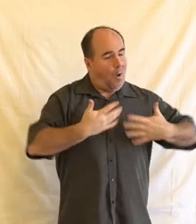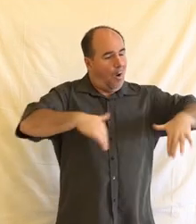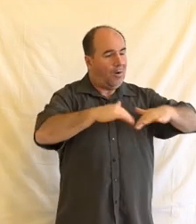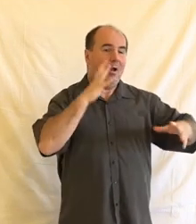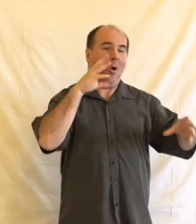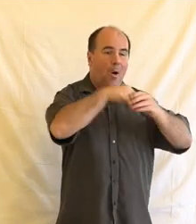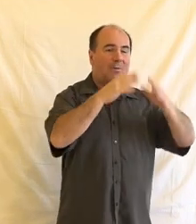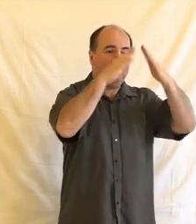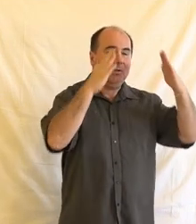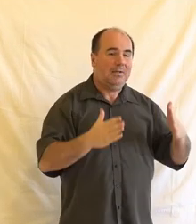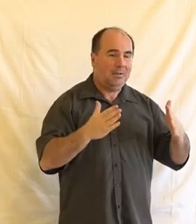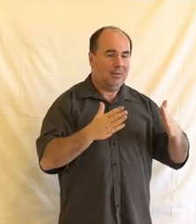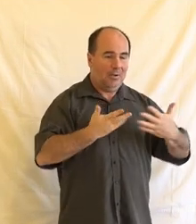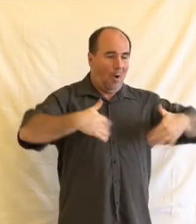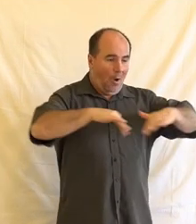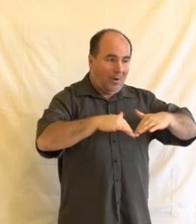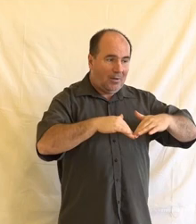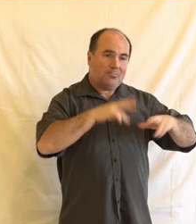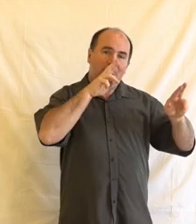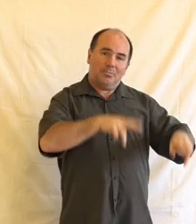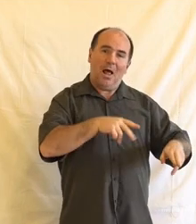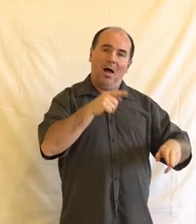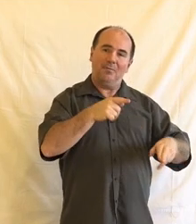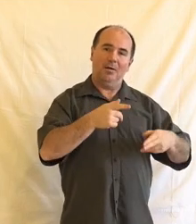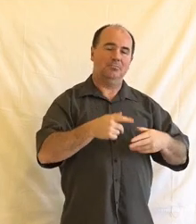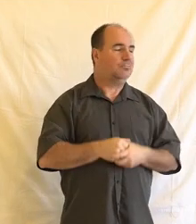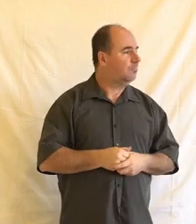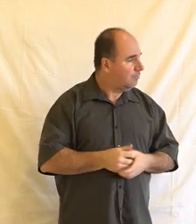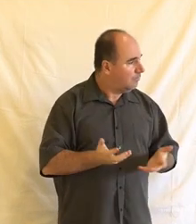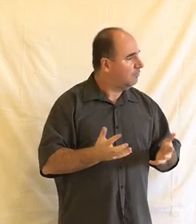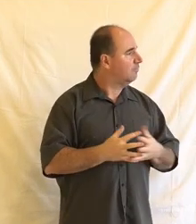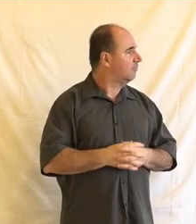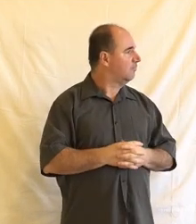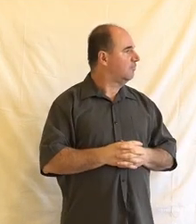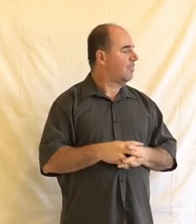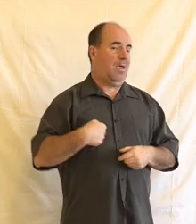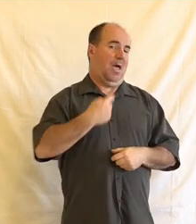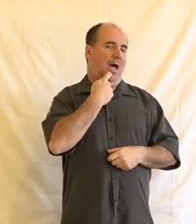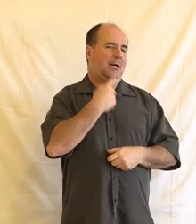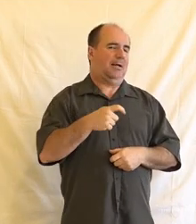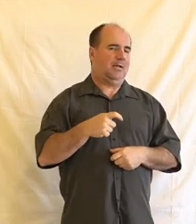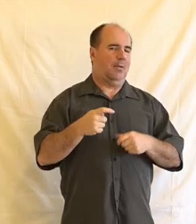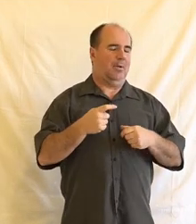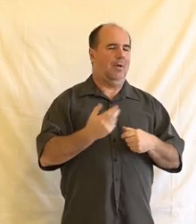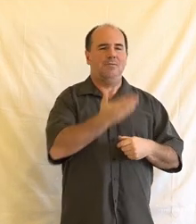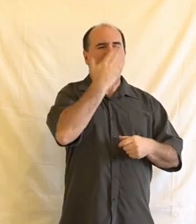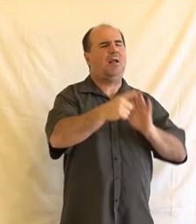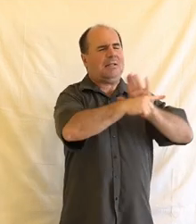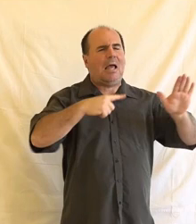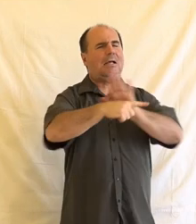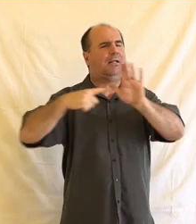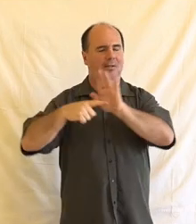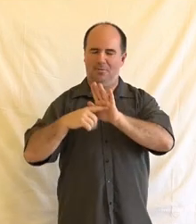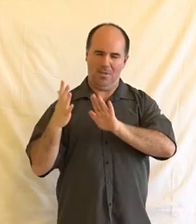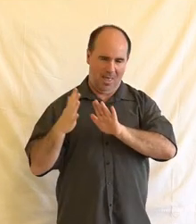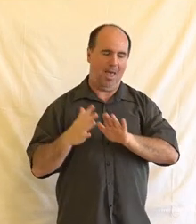samozřejmě do spousty dalších oblastí, ale nechci, aby to vyznělo jenom negativně. Samozřejmě ty moderní technologie mají obrovský pozitivní